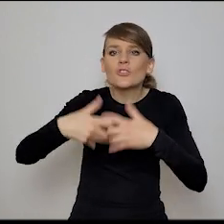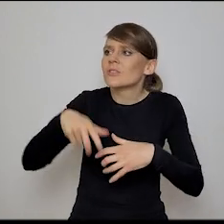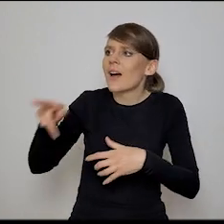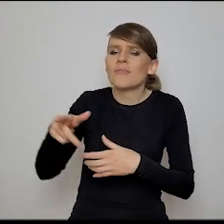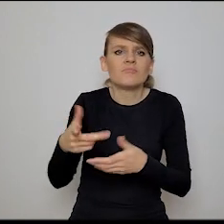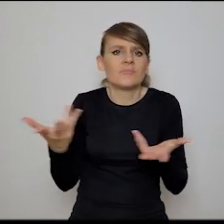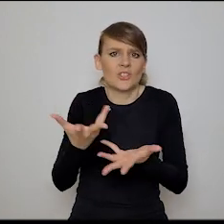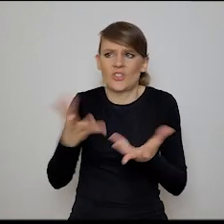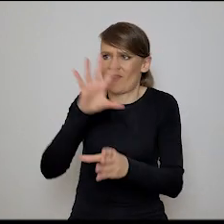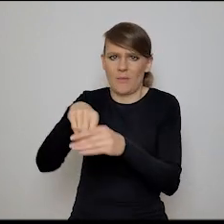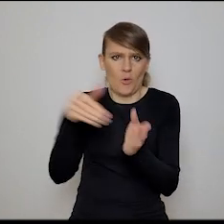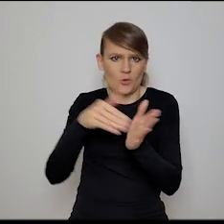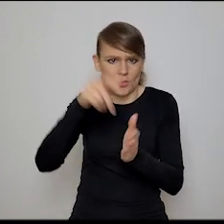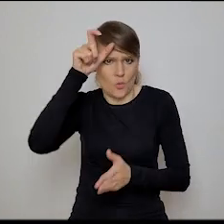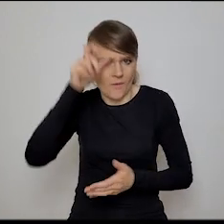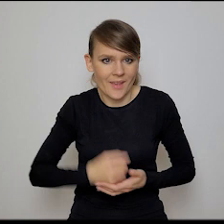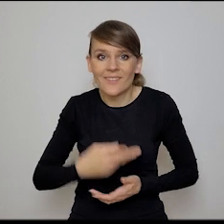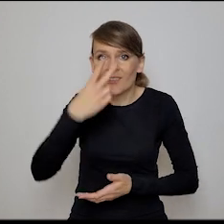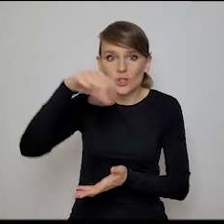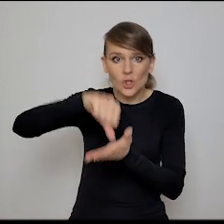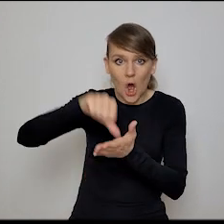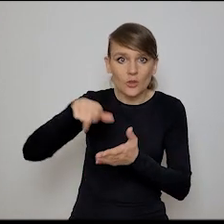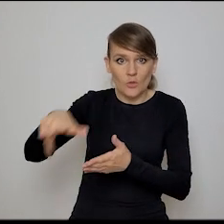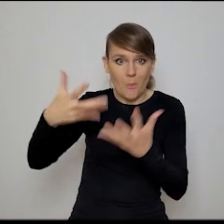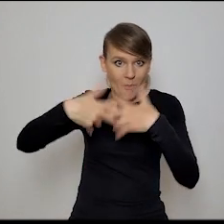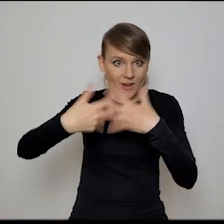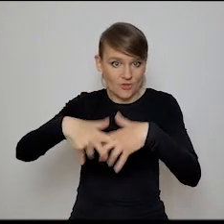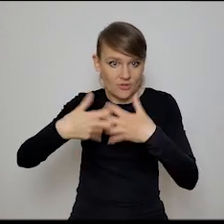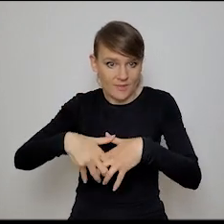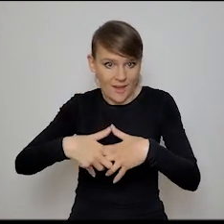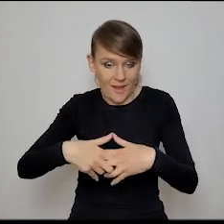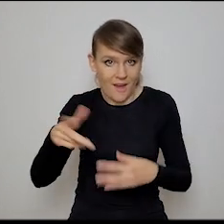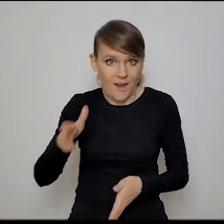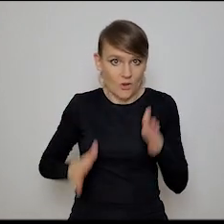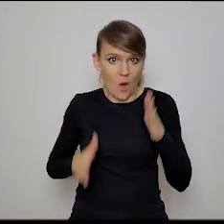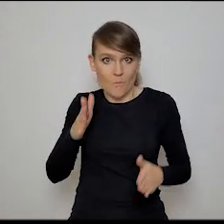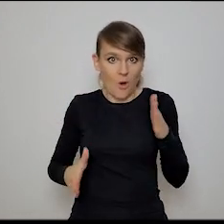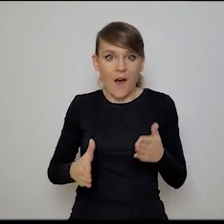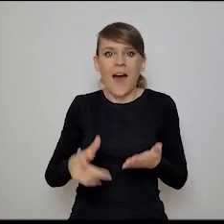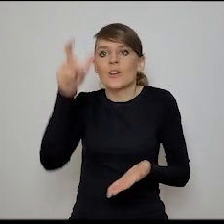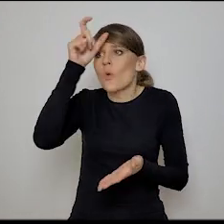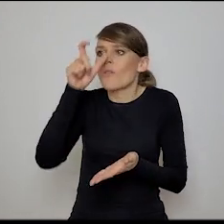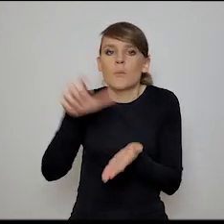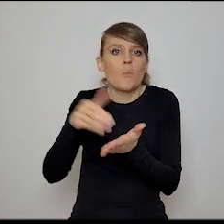maszyna tutaj potrzebuje człowieka? Jest maszyna pośrodku, tak? Tu jest robot. Gdzie potrzebuje ona człowieka?